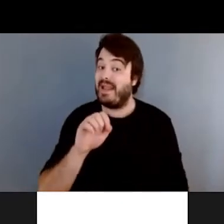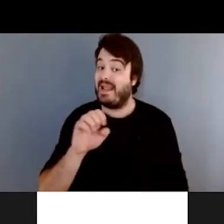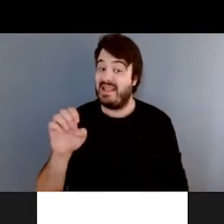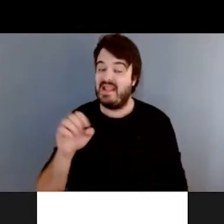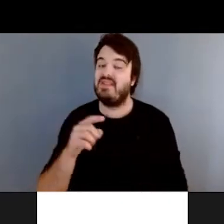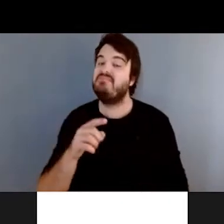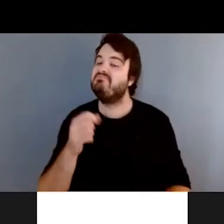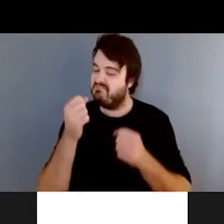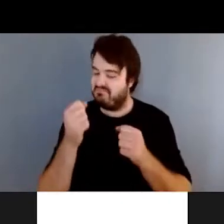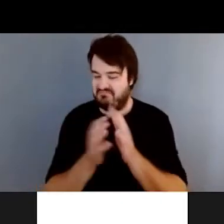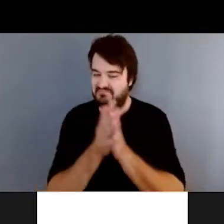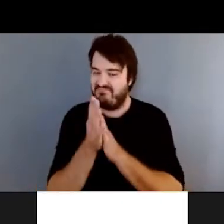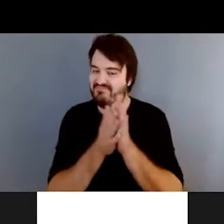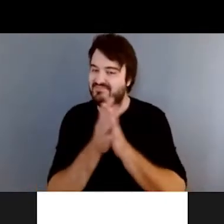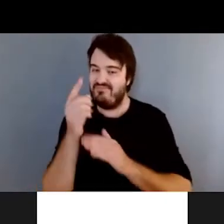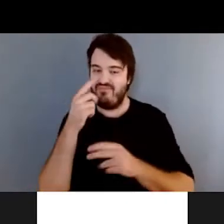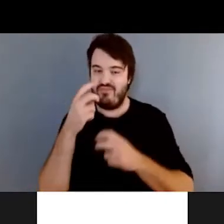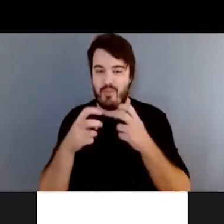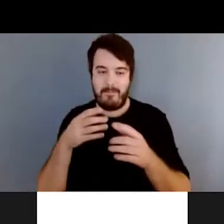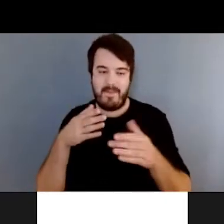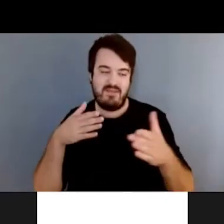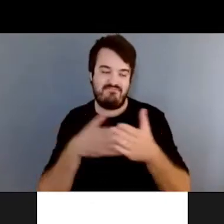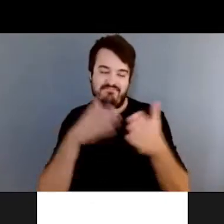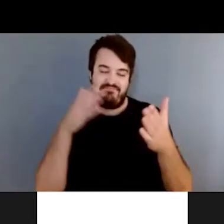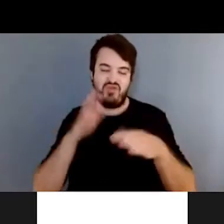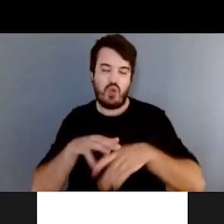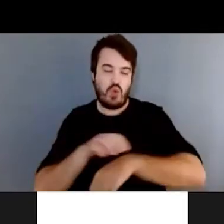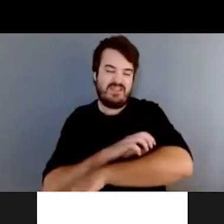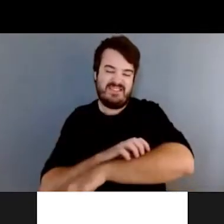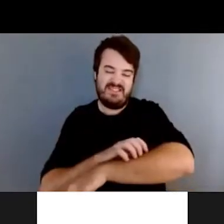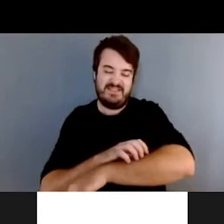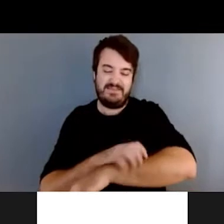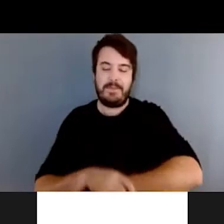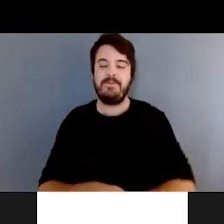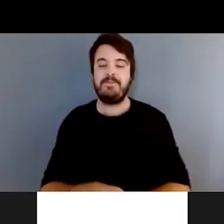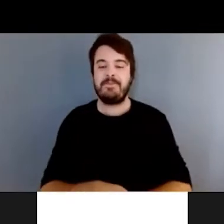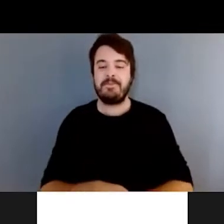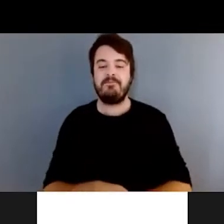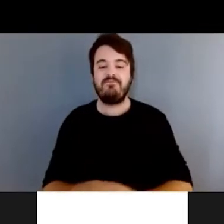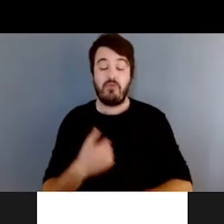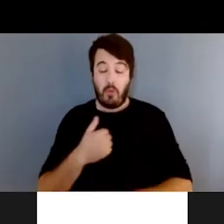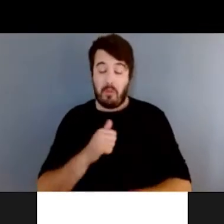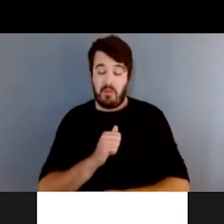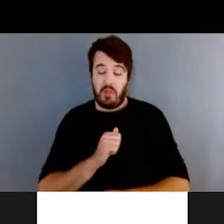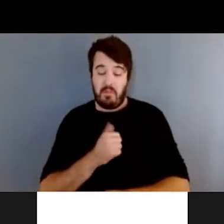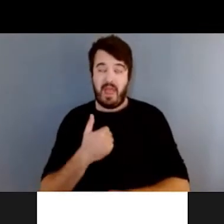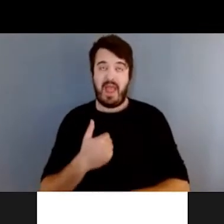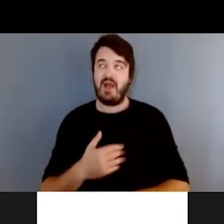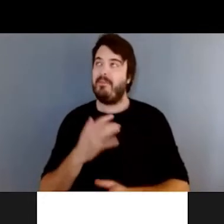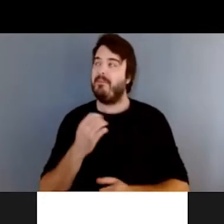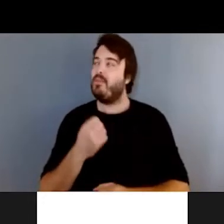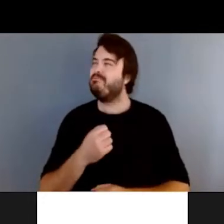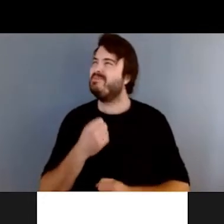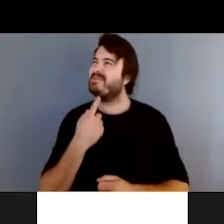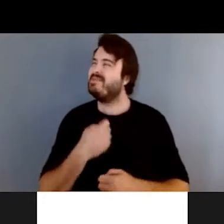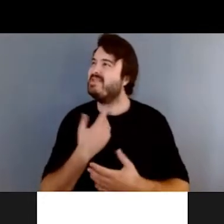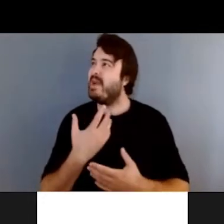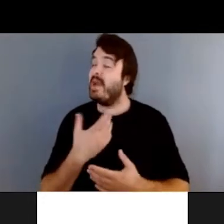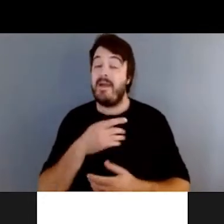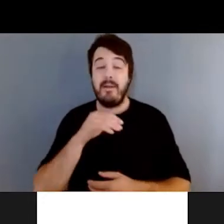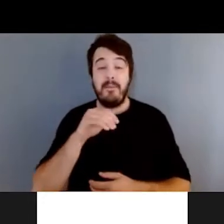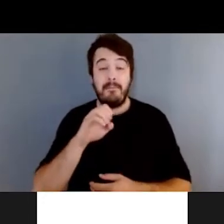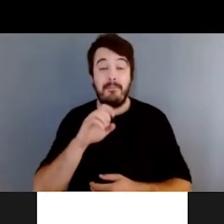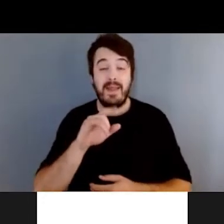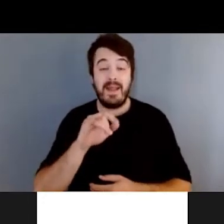problématiques-là. La mélisse aussi, moi, je trouve que, comment je pourrais dire? La mélisse, quand on la